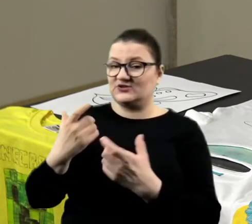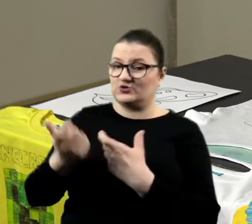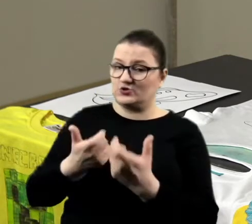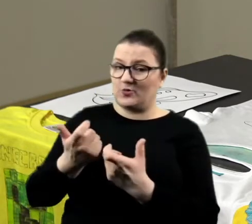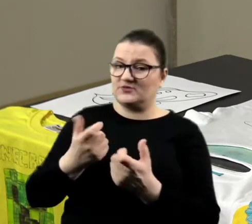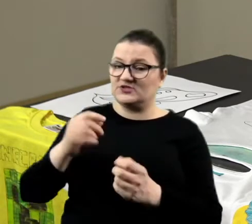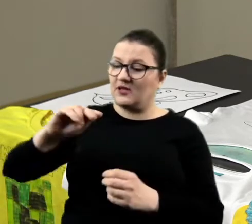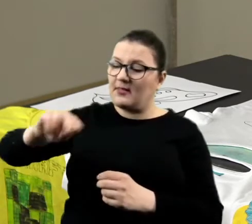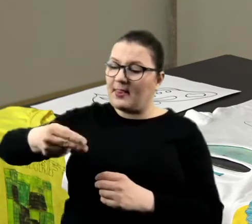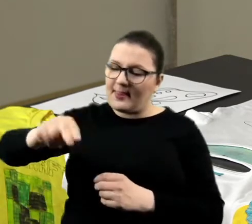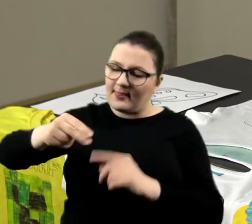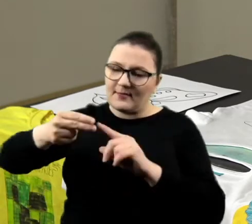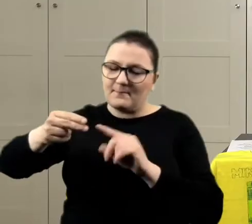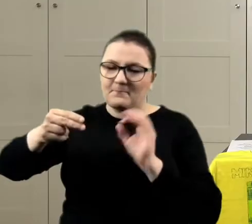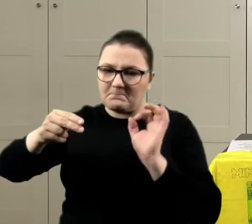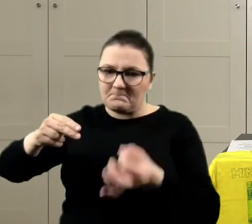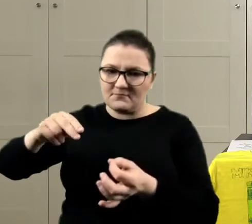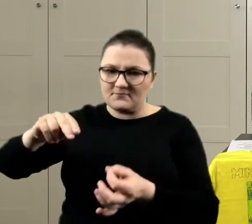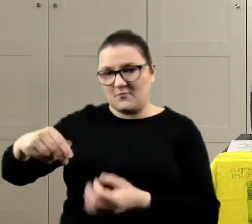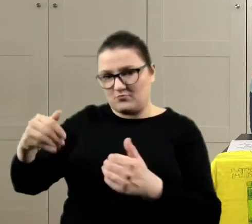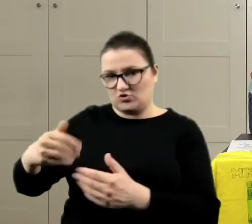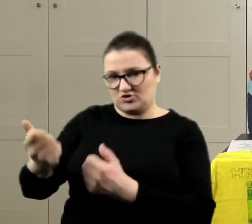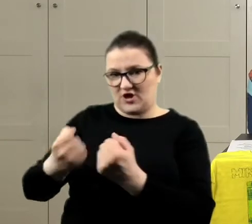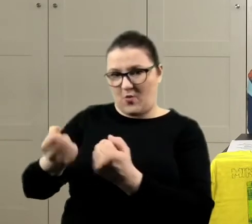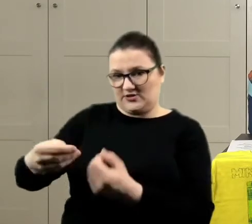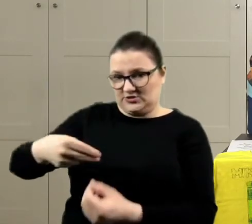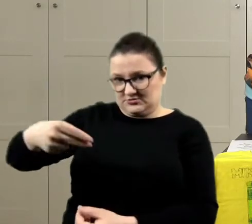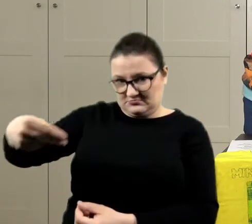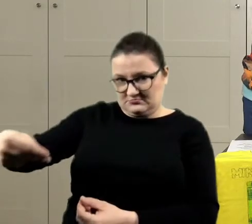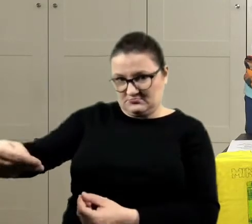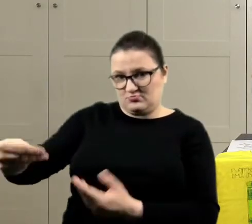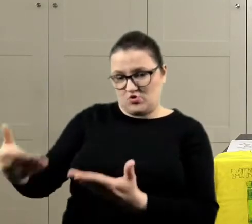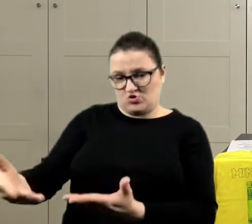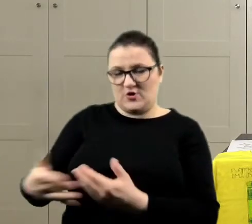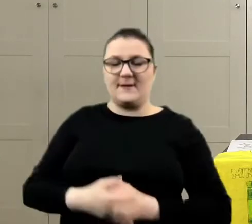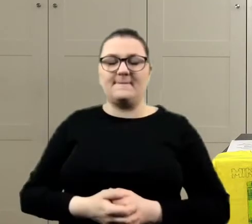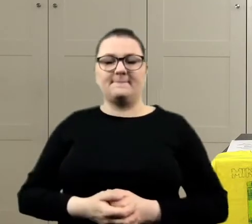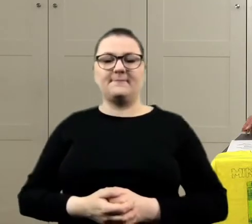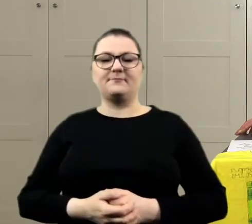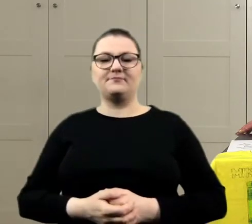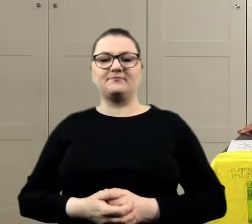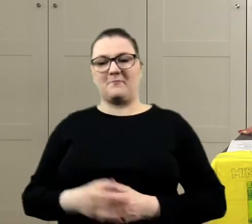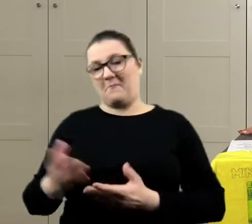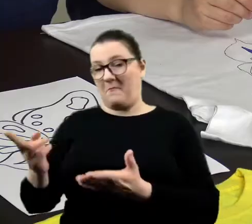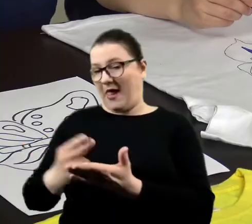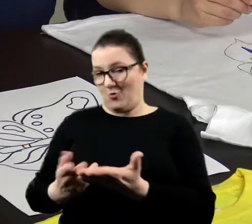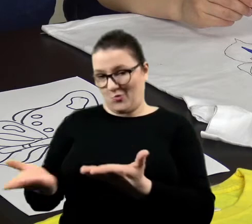konsystencji, żebyś mogła już działać. Dobra, proszę, wmaluj.